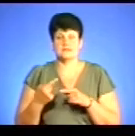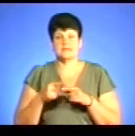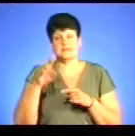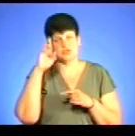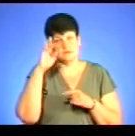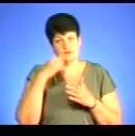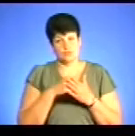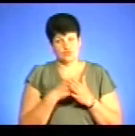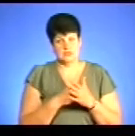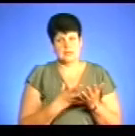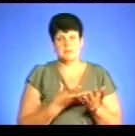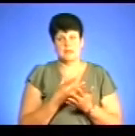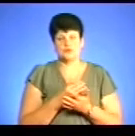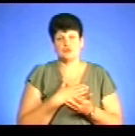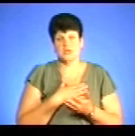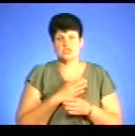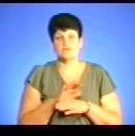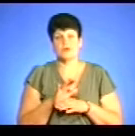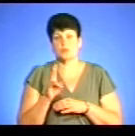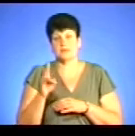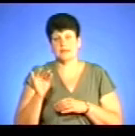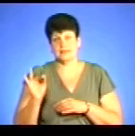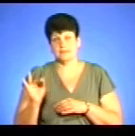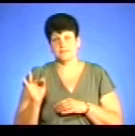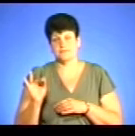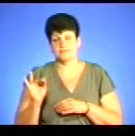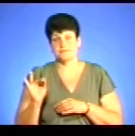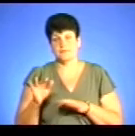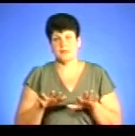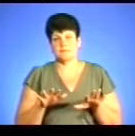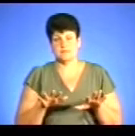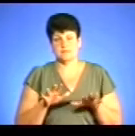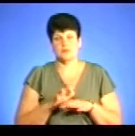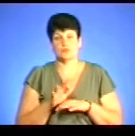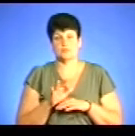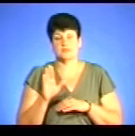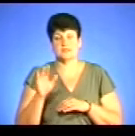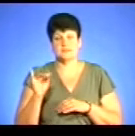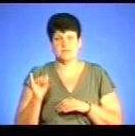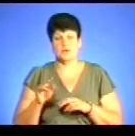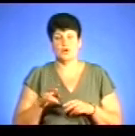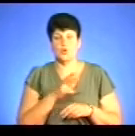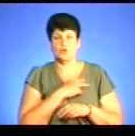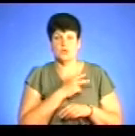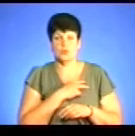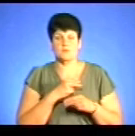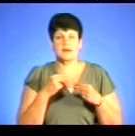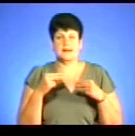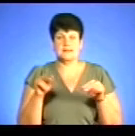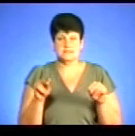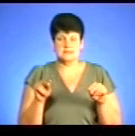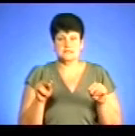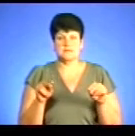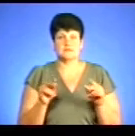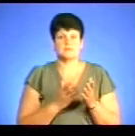сплачують наші виробники місцеві при виробниці, або якщо коньяку, то при реалізації. Він